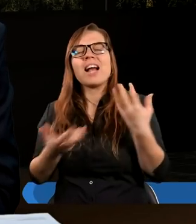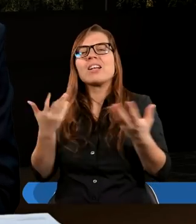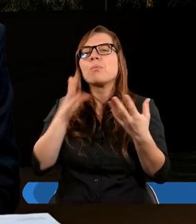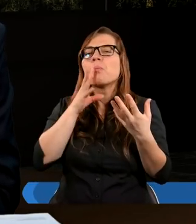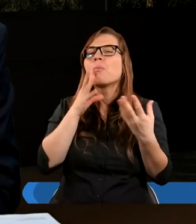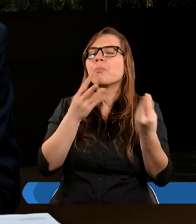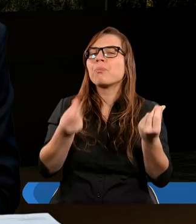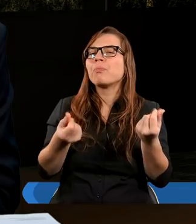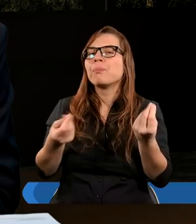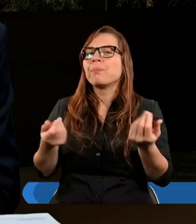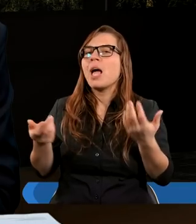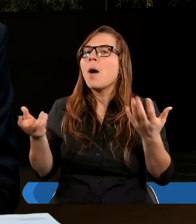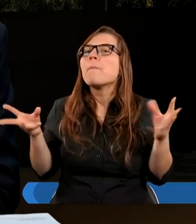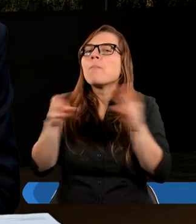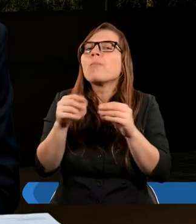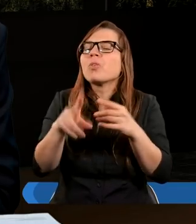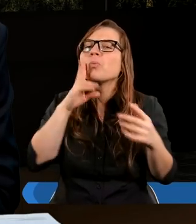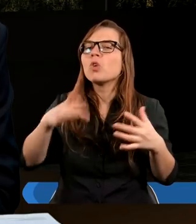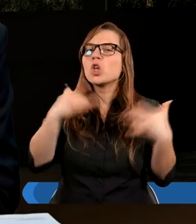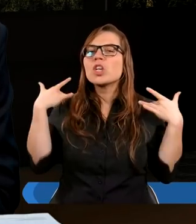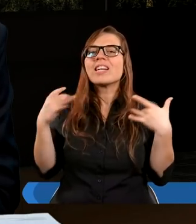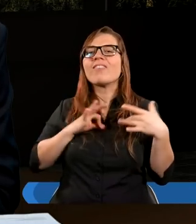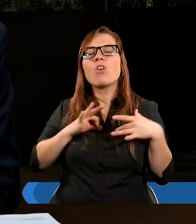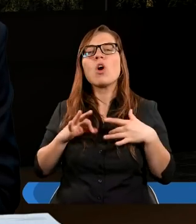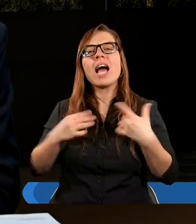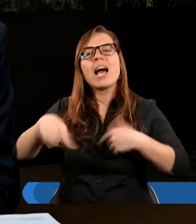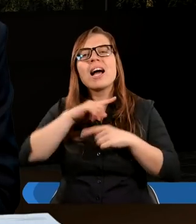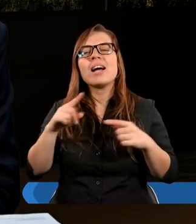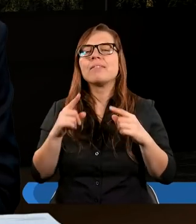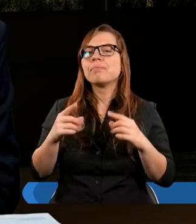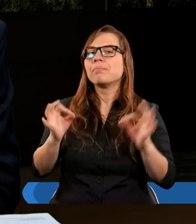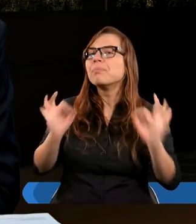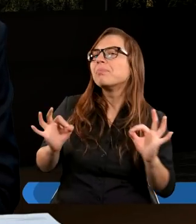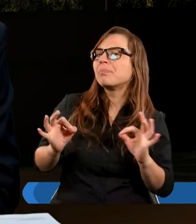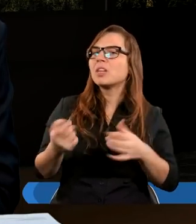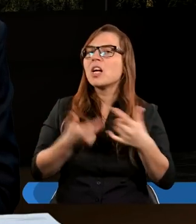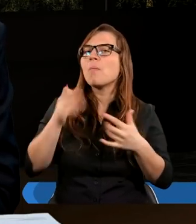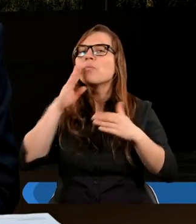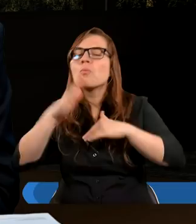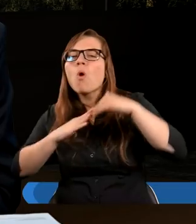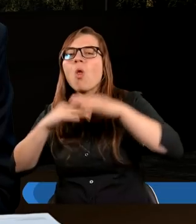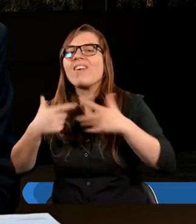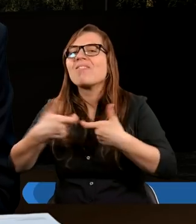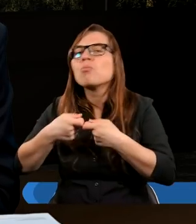się podtrzymywali w naszym duchowym życiu, prawda? I właśnie przez to budowali wspólnotę. Bo